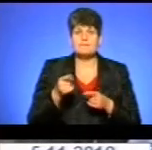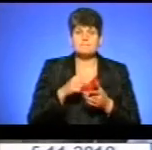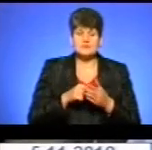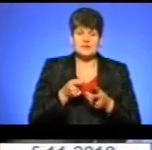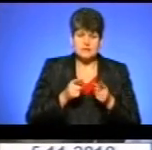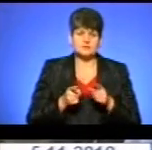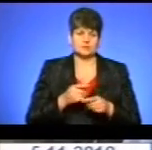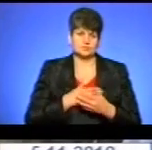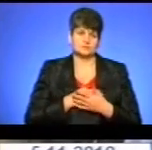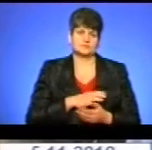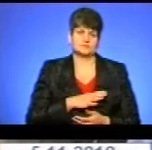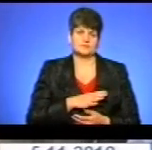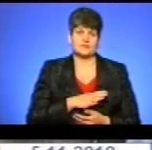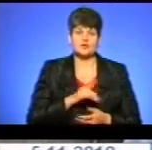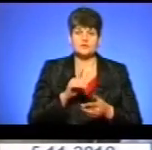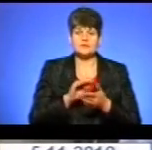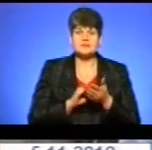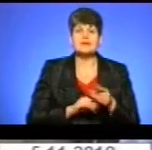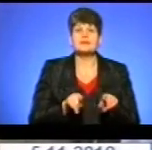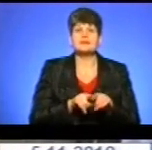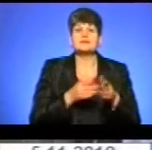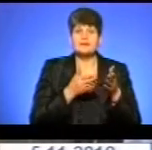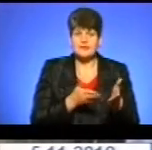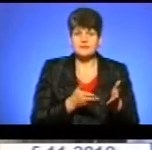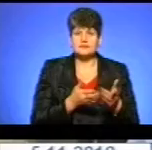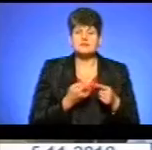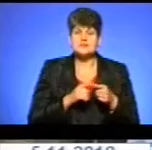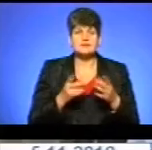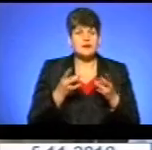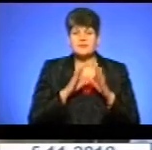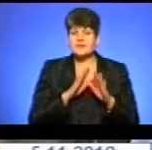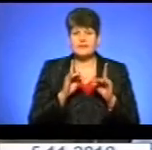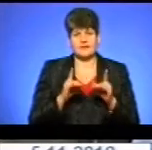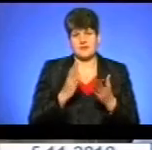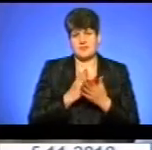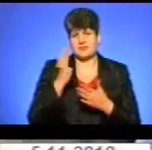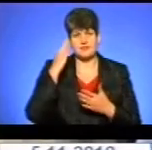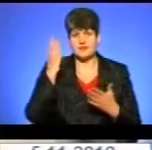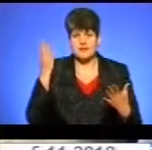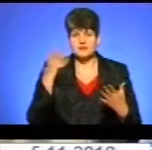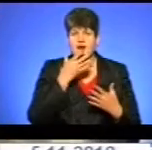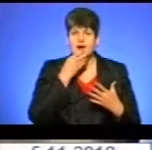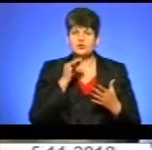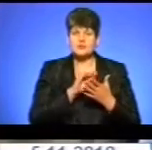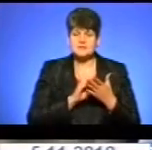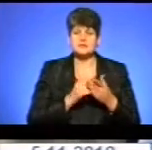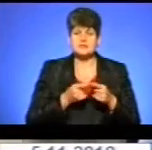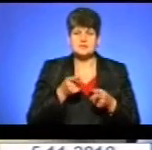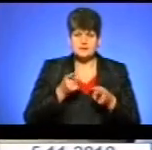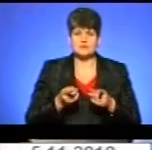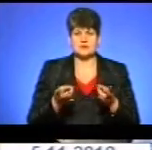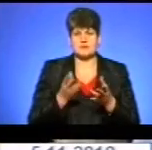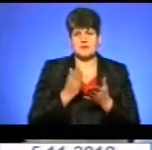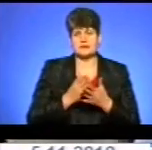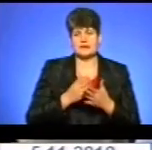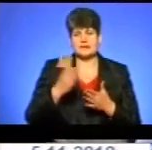любив. Ви знаєте, щоб написати так, це треба не тільки мати талант, гарно написати, справді треба мати талант. Але